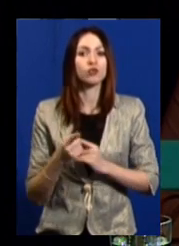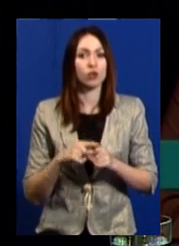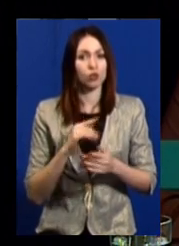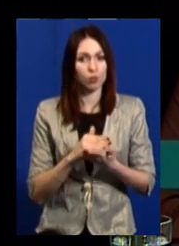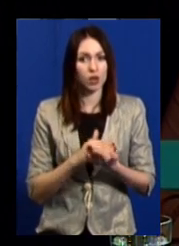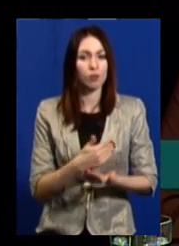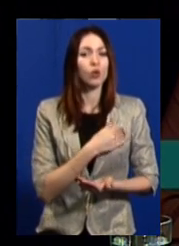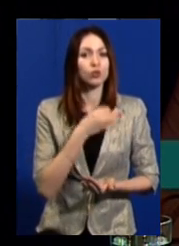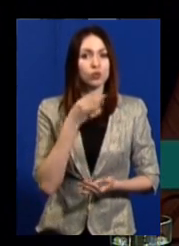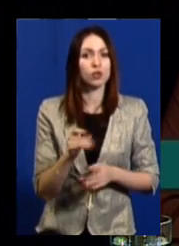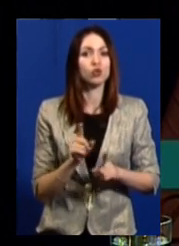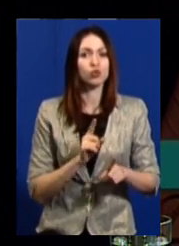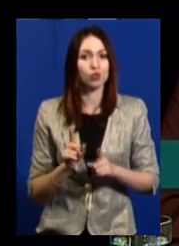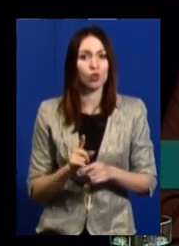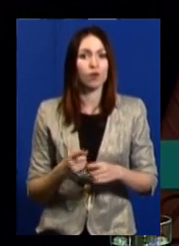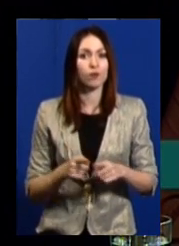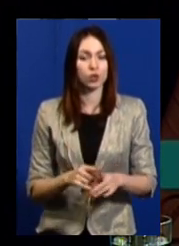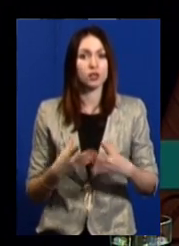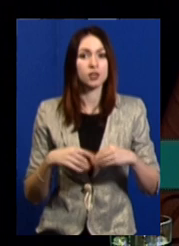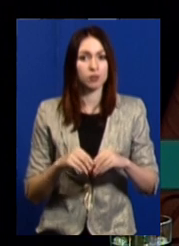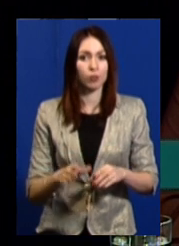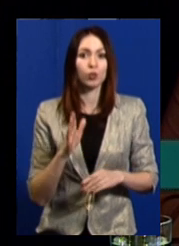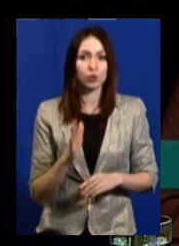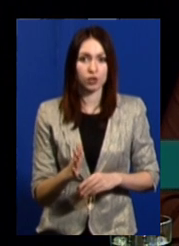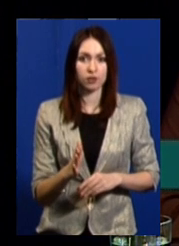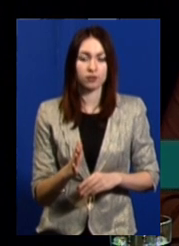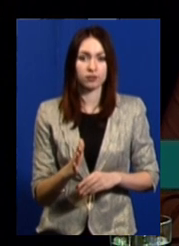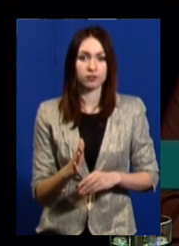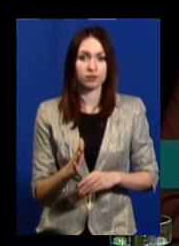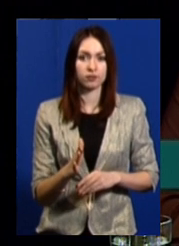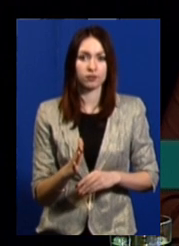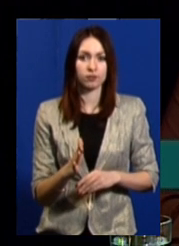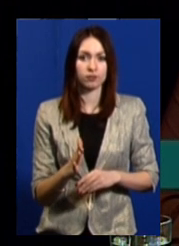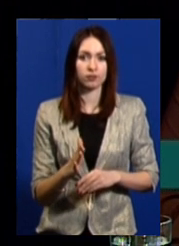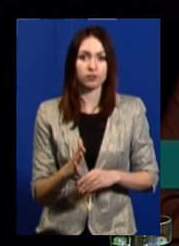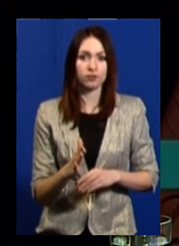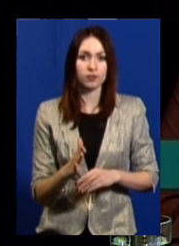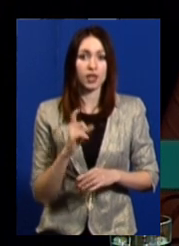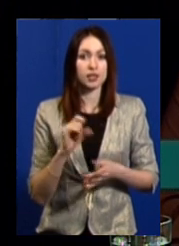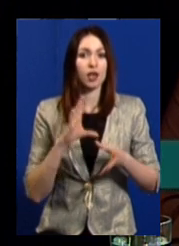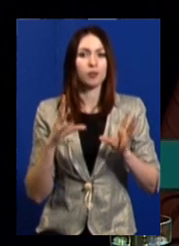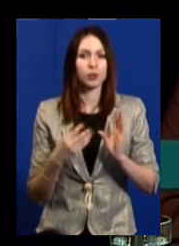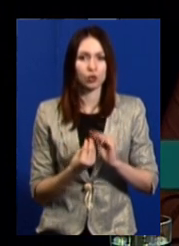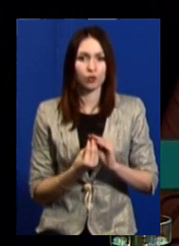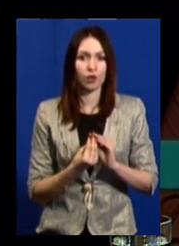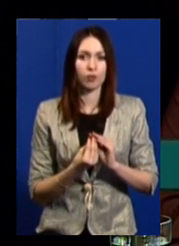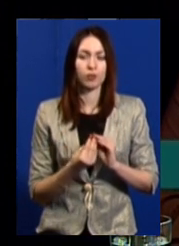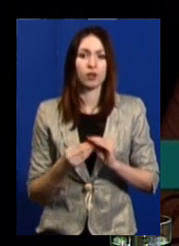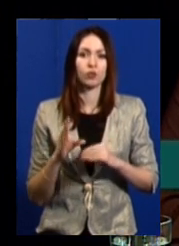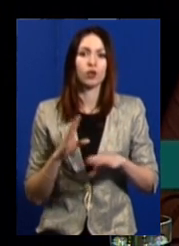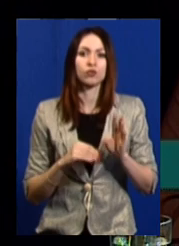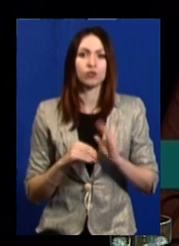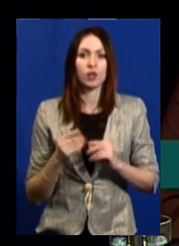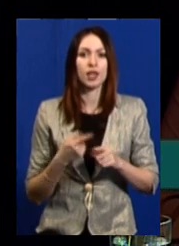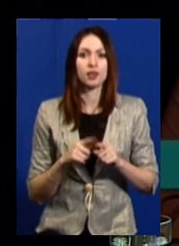що дана родина буде за підсумком поставлена, я вважаю, як